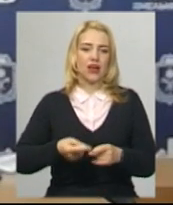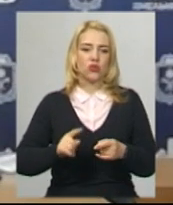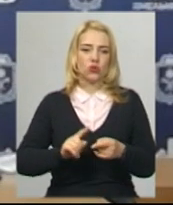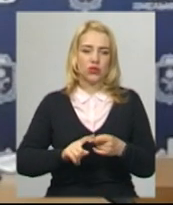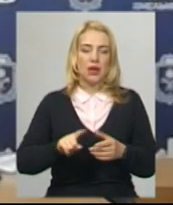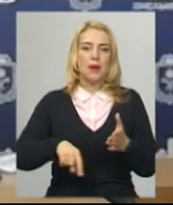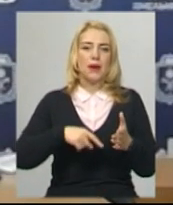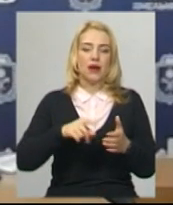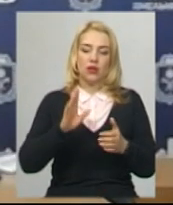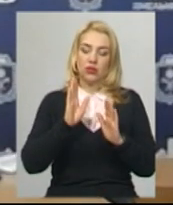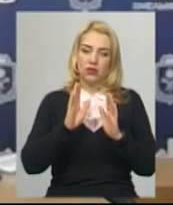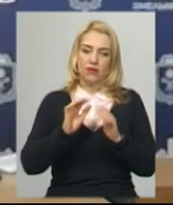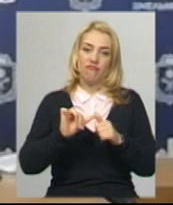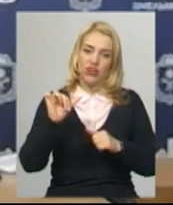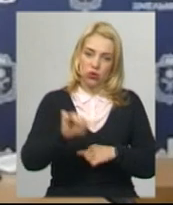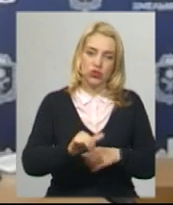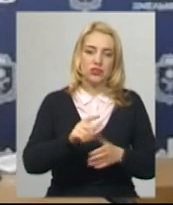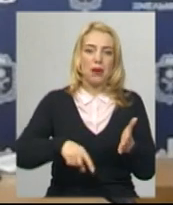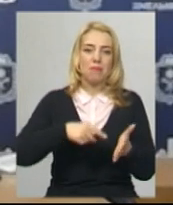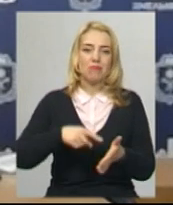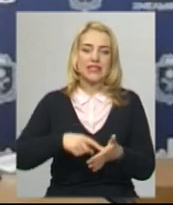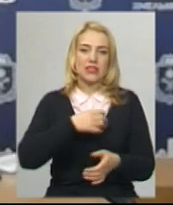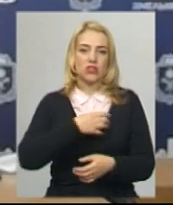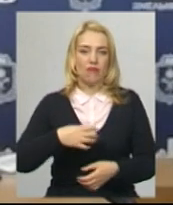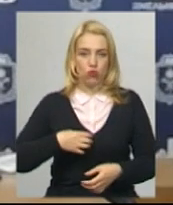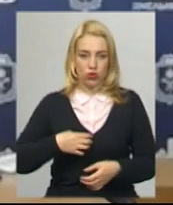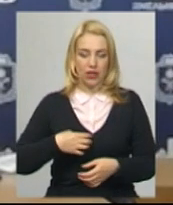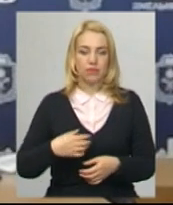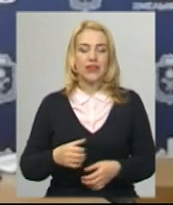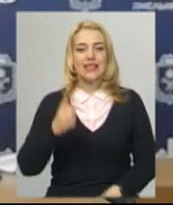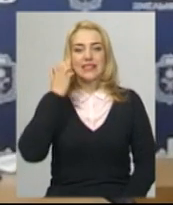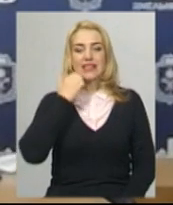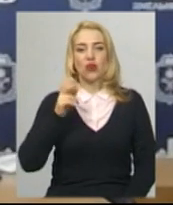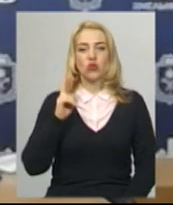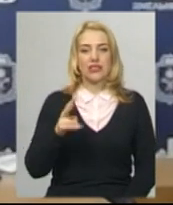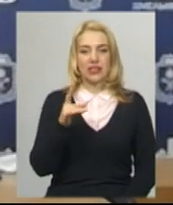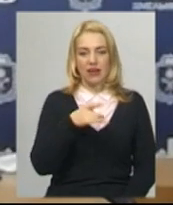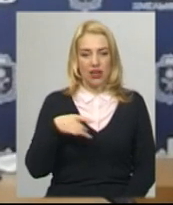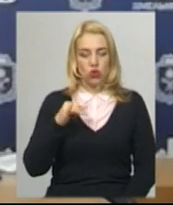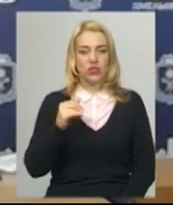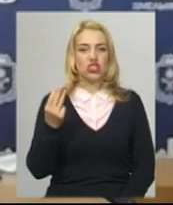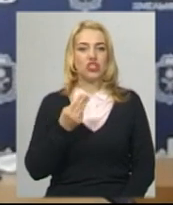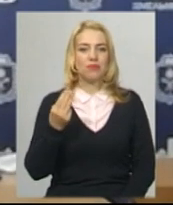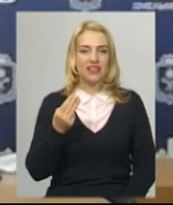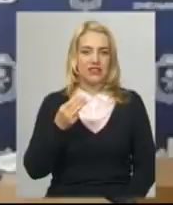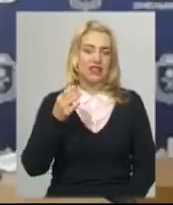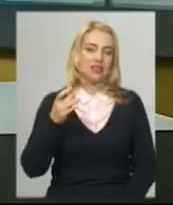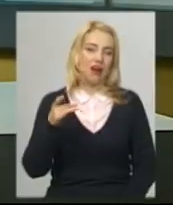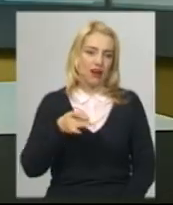міста Славути, тому що міста обласного значення ми враховуємо окремо, Старокостянтинівський район і Шепетівський район.